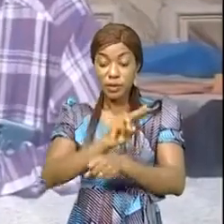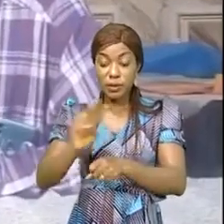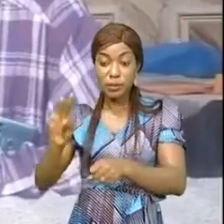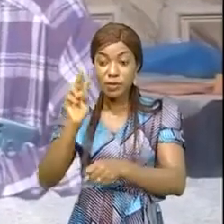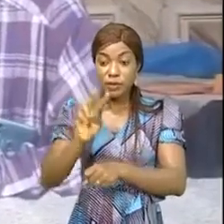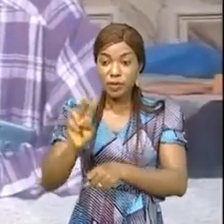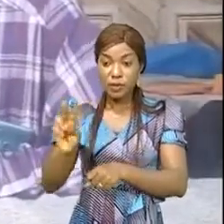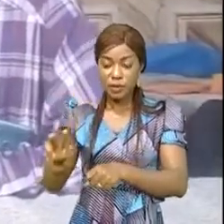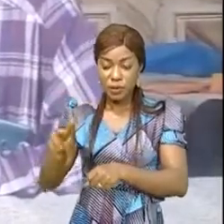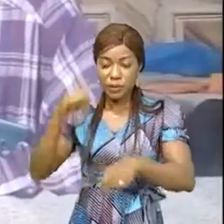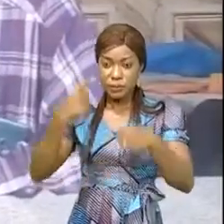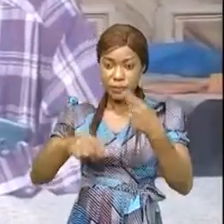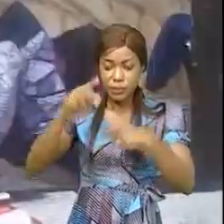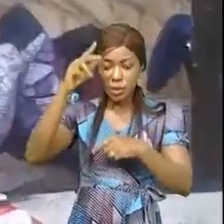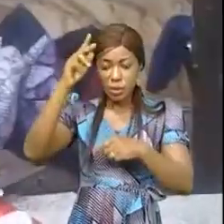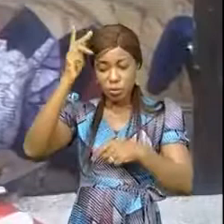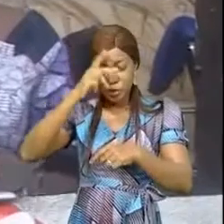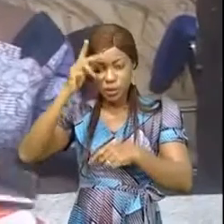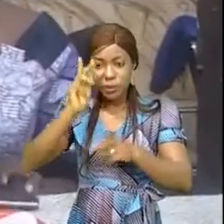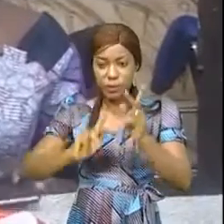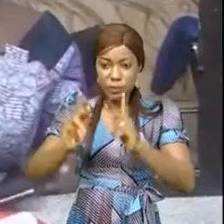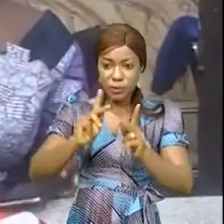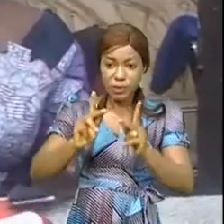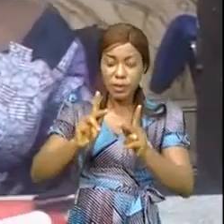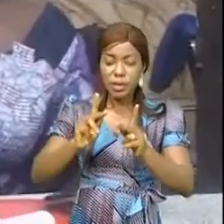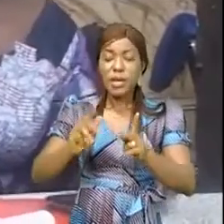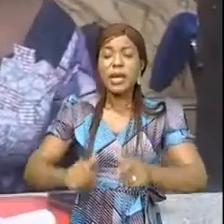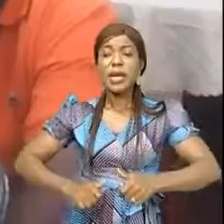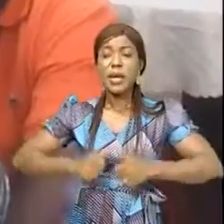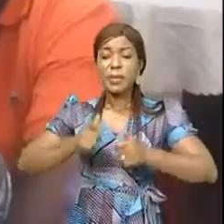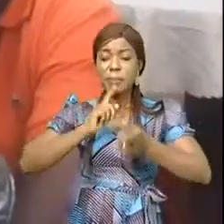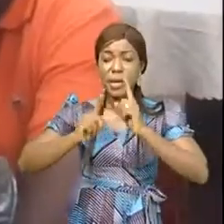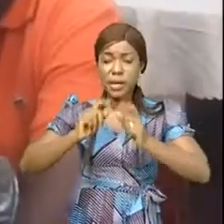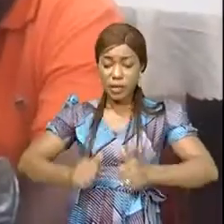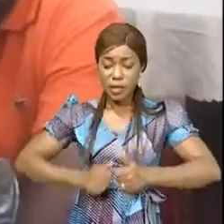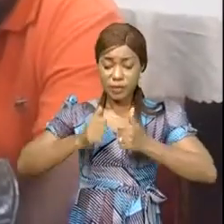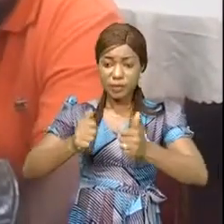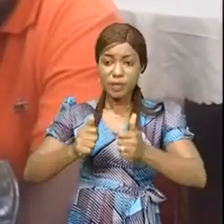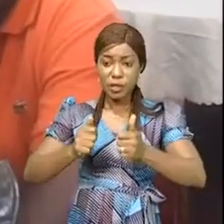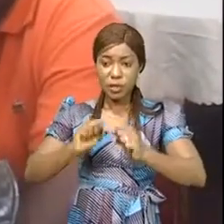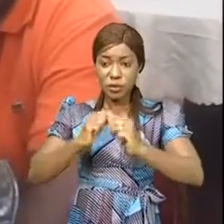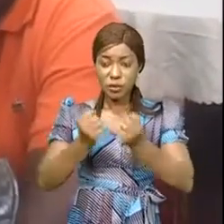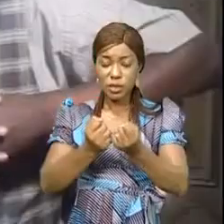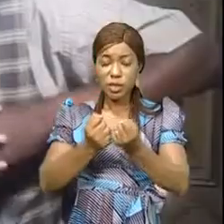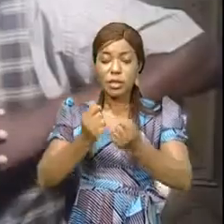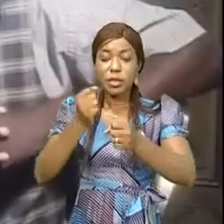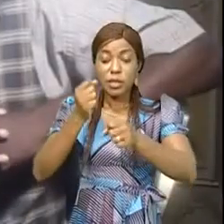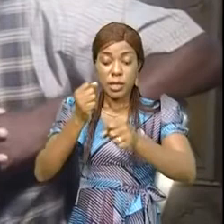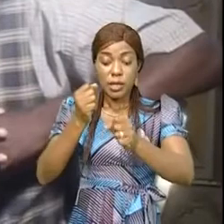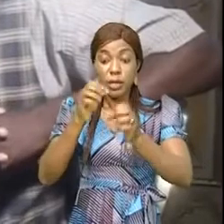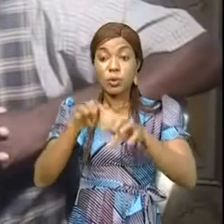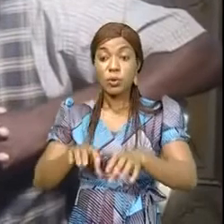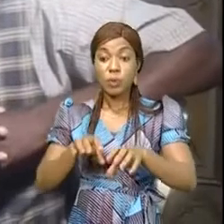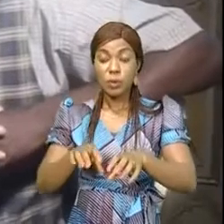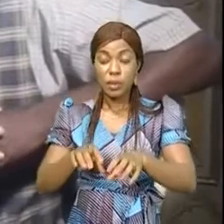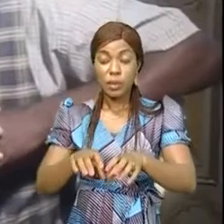tourné autour des politiques publiques qui intéressent la vie sociale des Congolais tels l'éducation la santé l'énergie